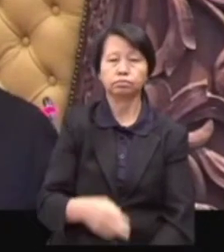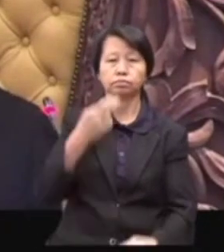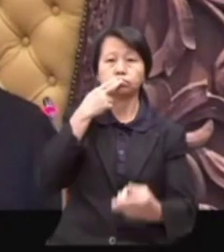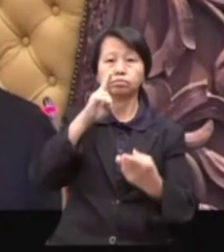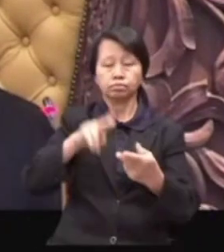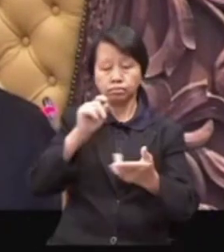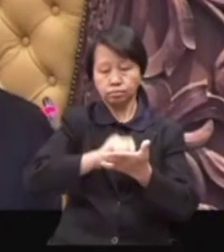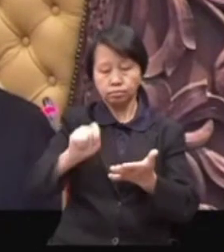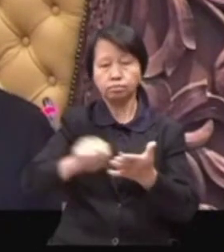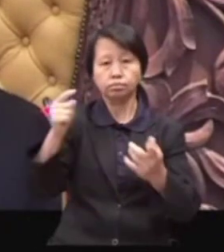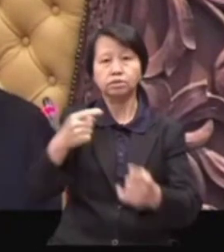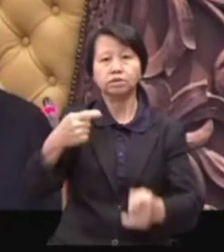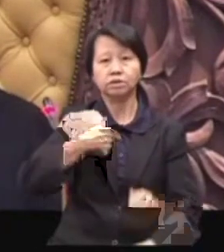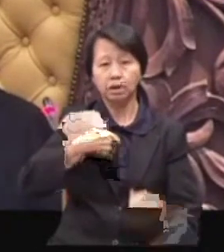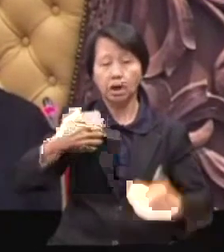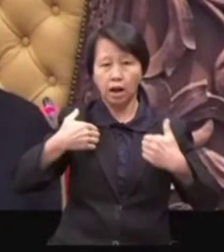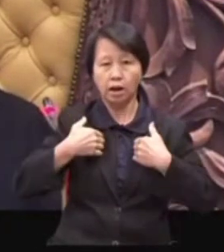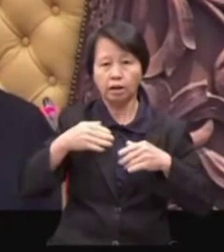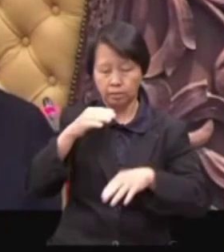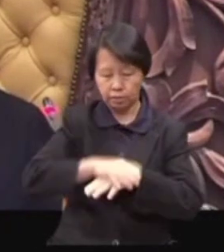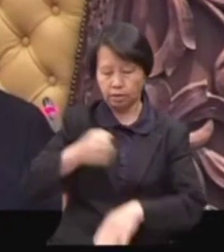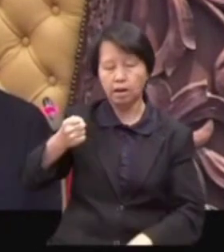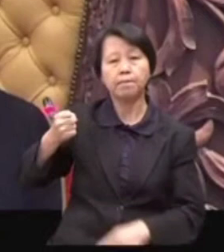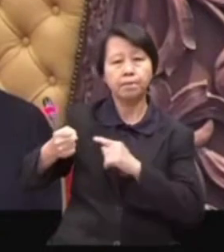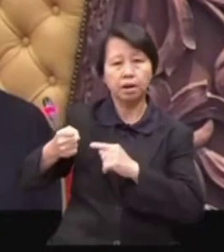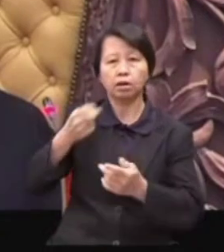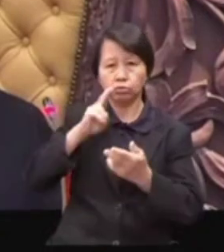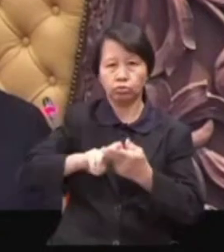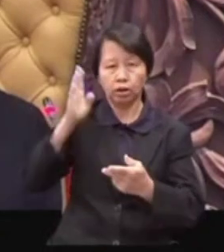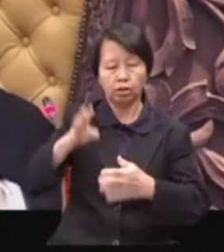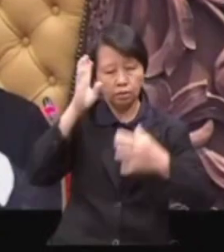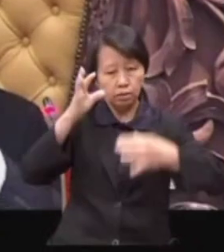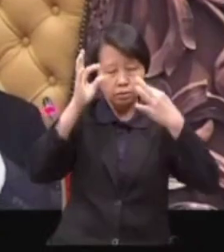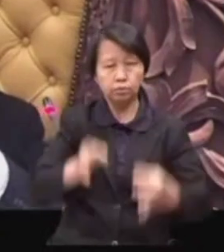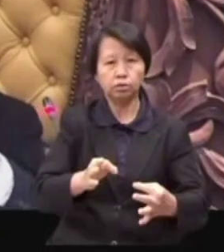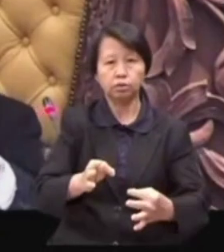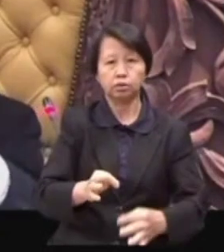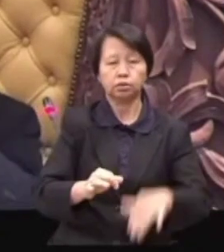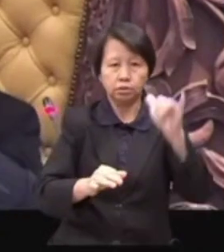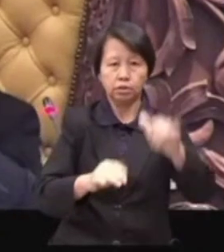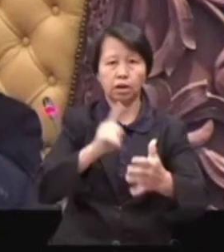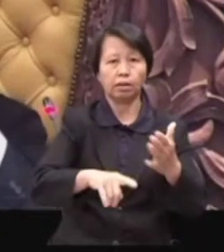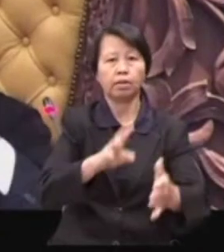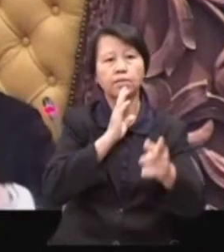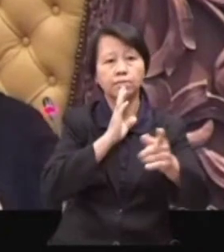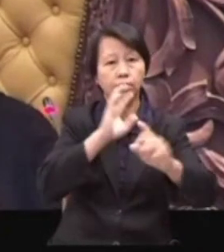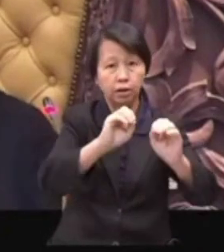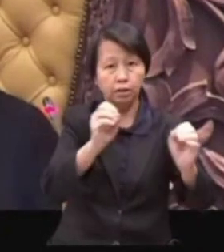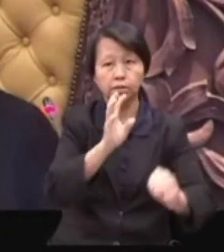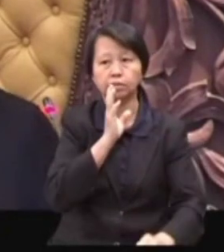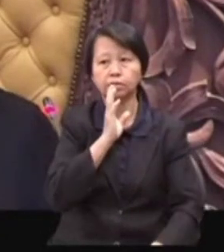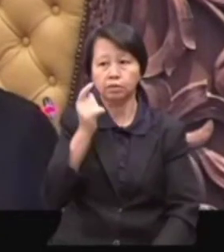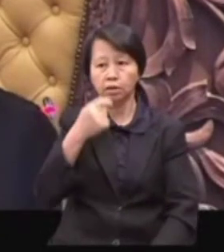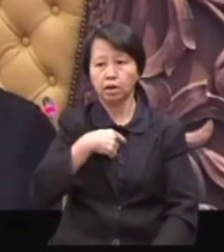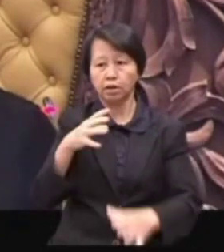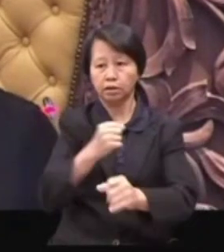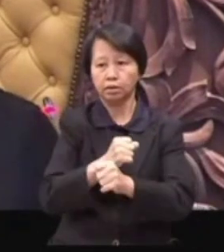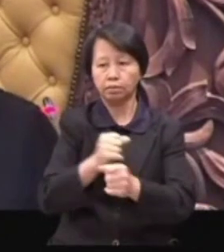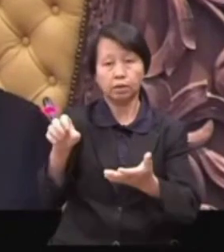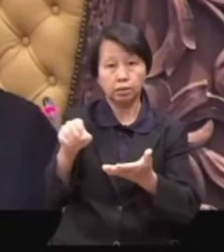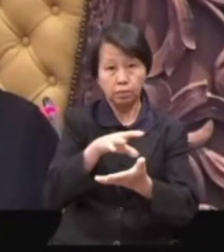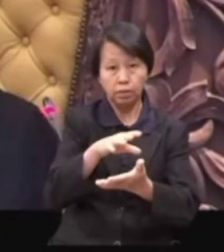telah pun ditulis kepada saya, ada kepada saya. Jadi, saya akan buat keputusan. Termasuklah apa yang Kampar tadi. Dan saya dapat